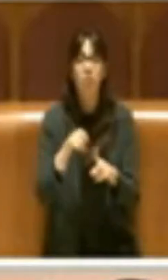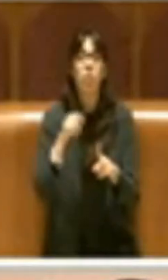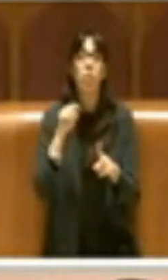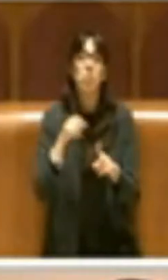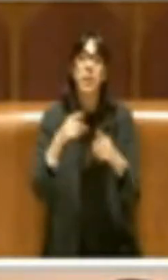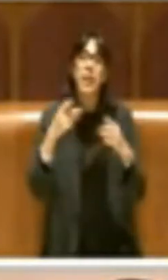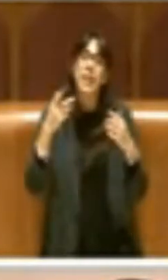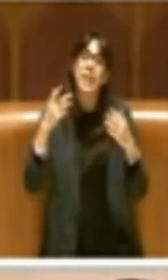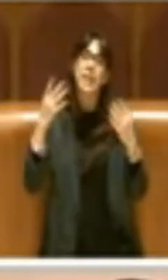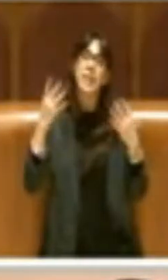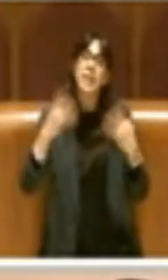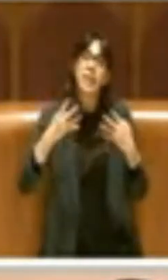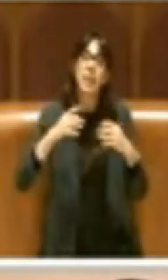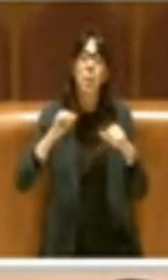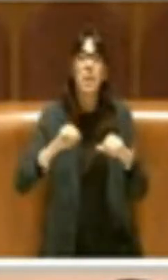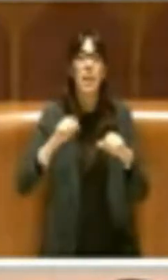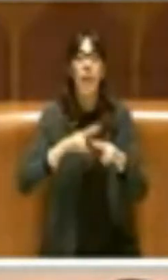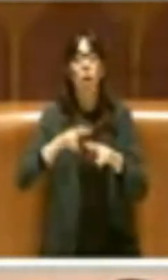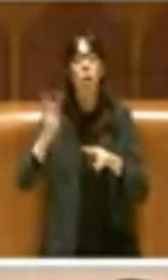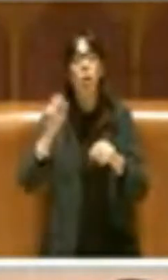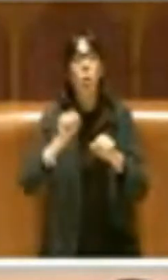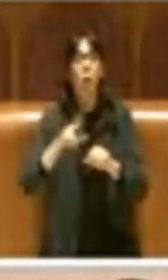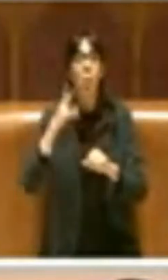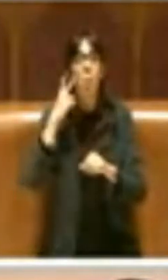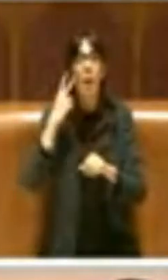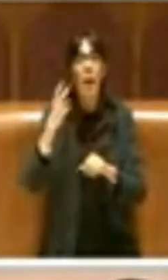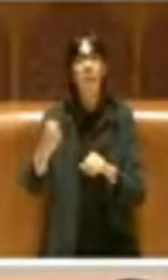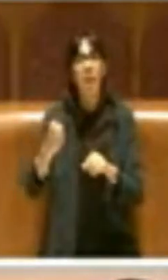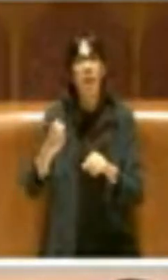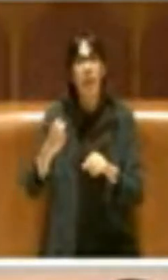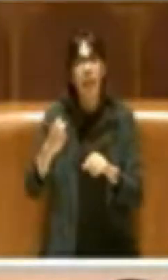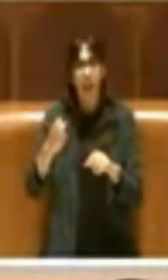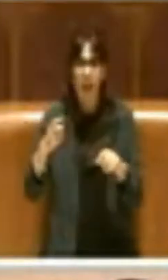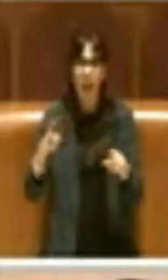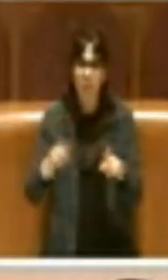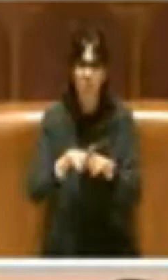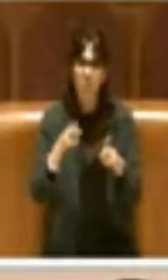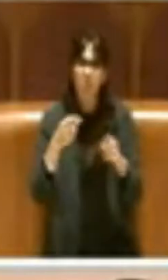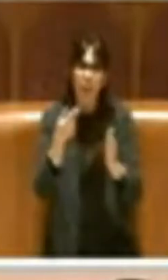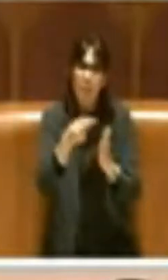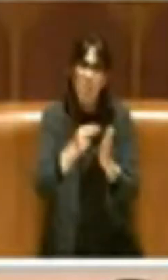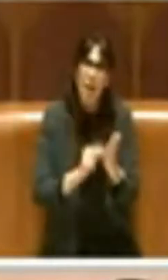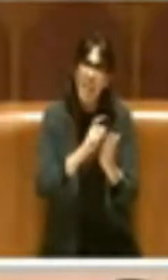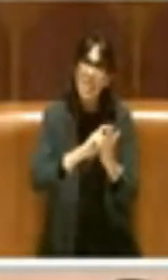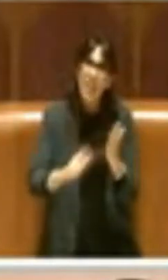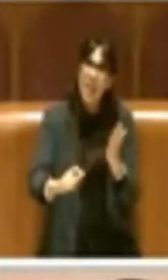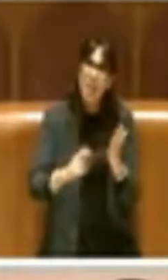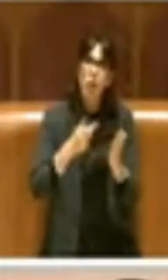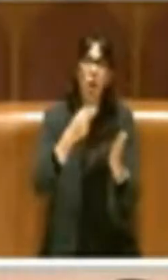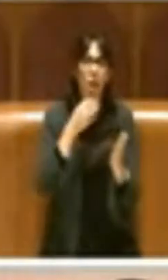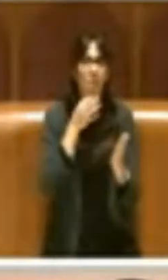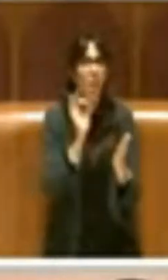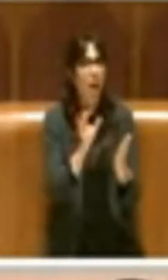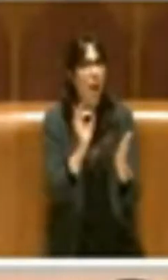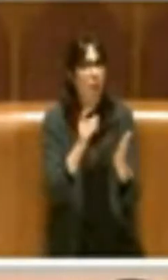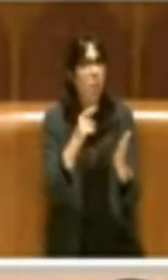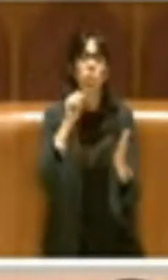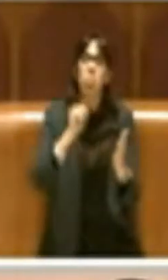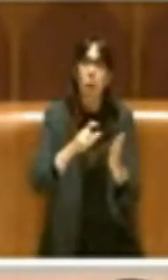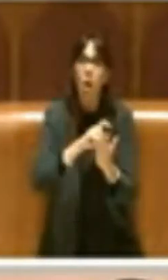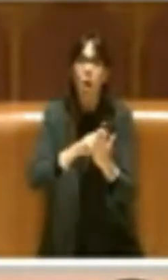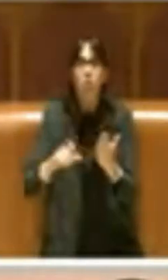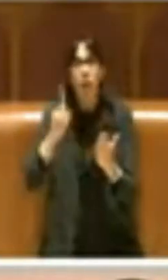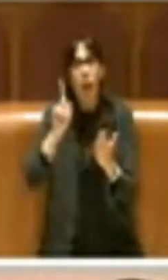sanitario nazionale potrebbe prevedere, così come vengono prescritti dei farmaci, di prescrivere tot